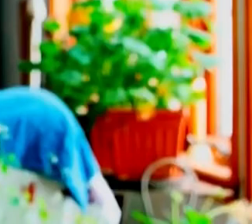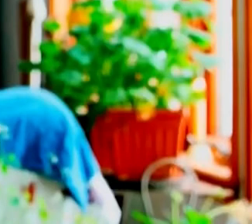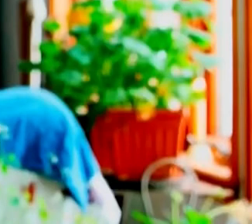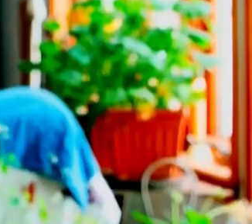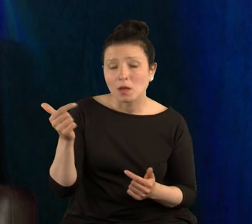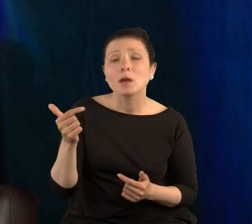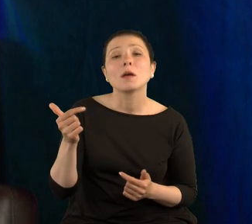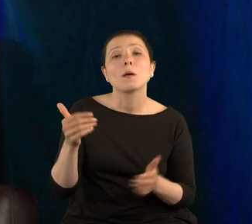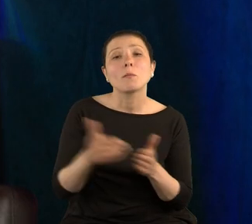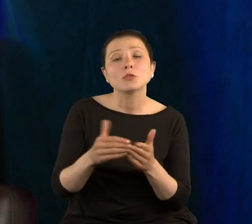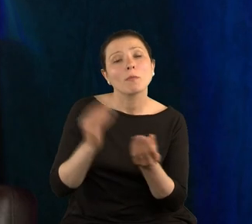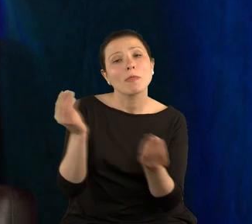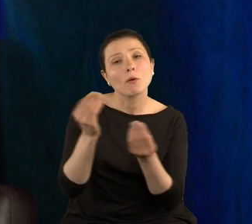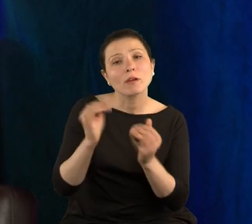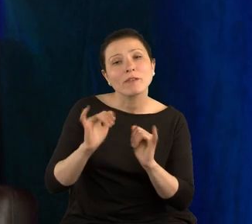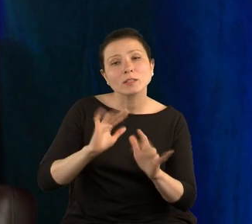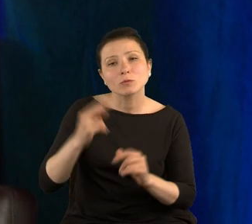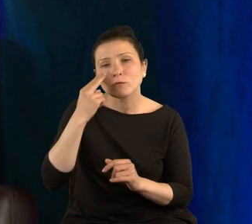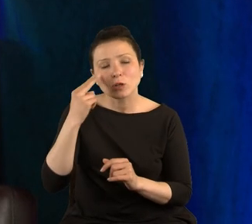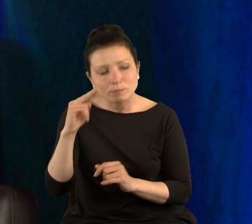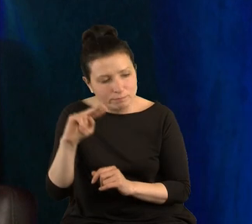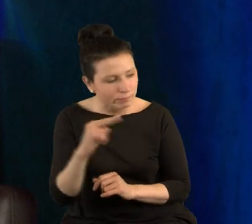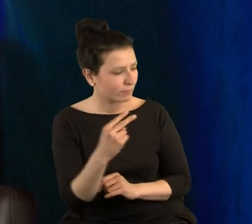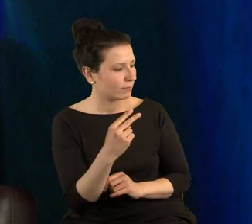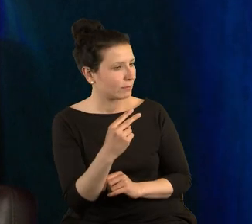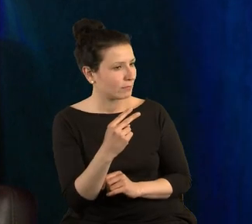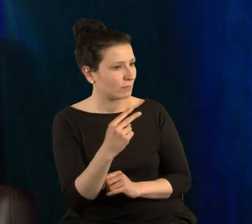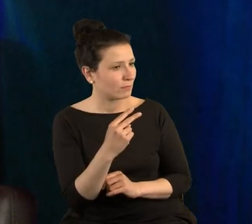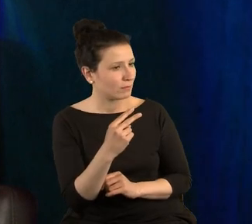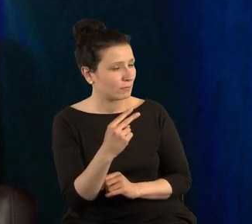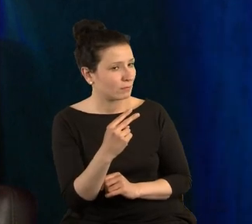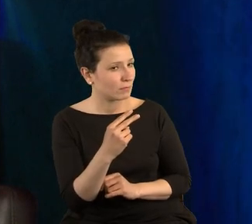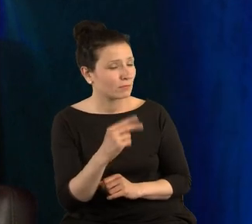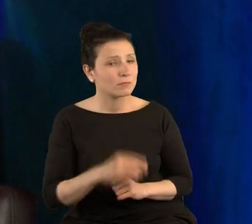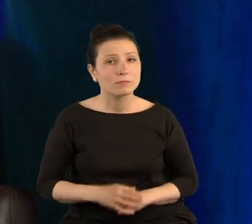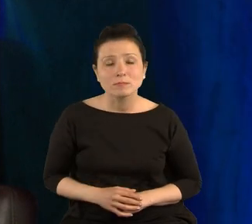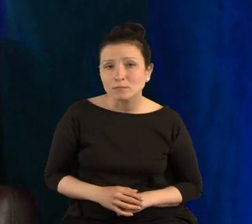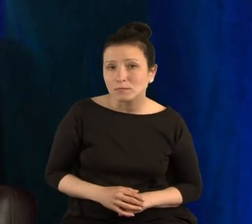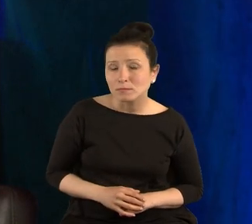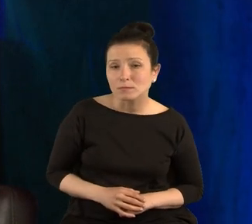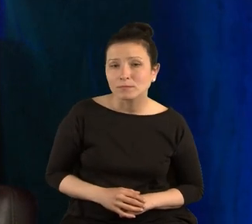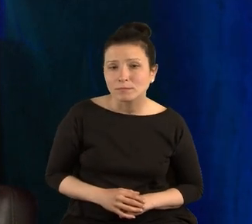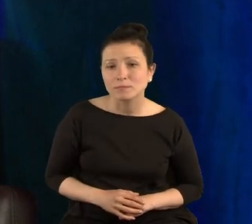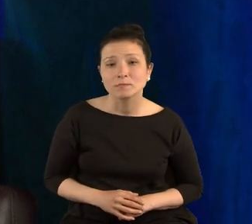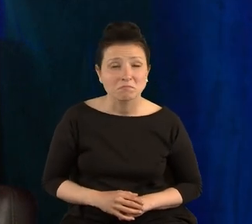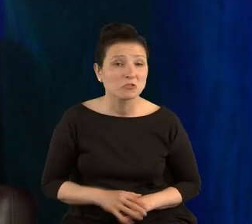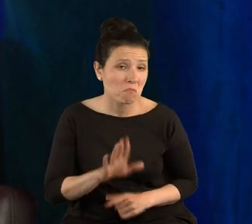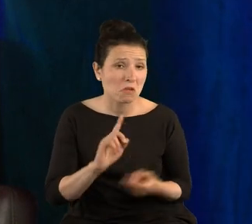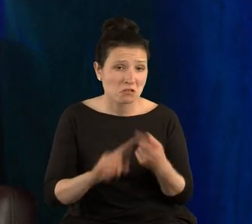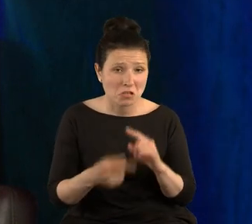odwracaniu wzroku, zdaje się być sensownym, zdaje się być niepozbawionym